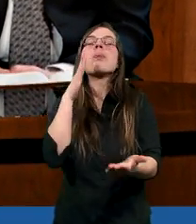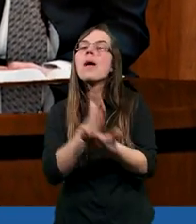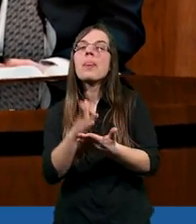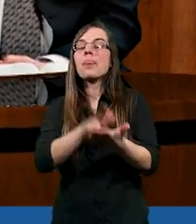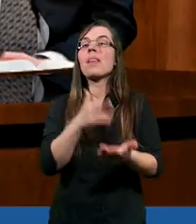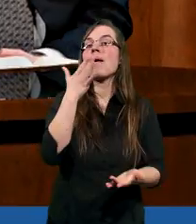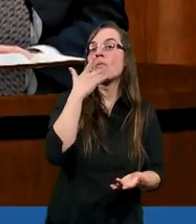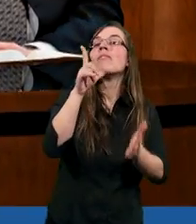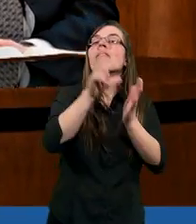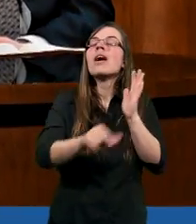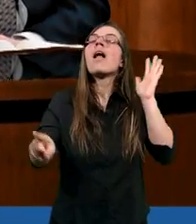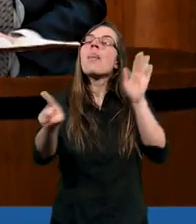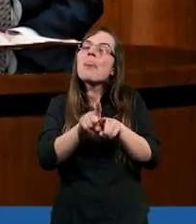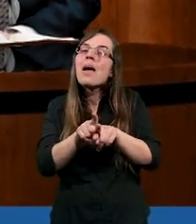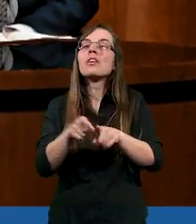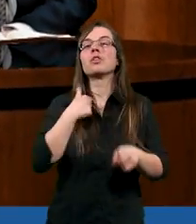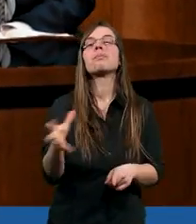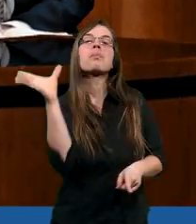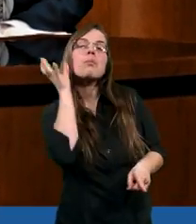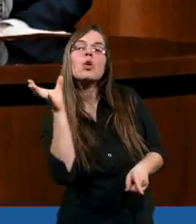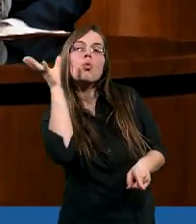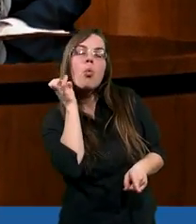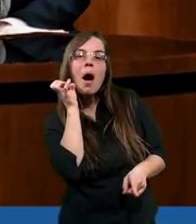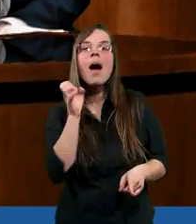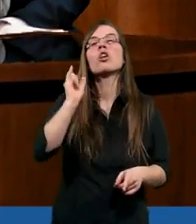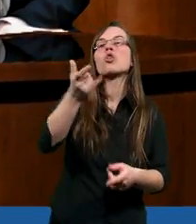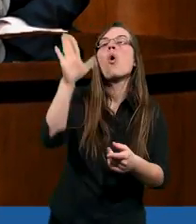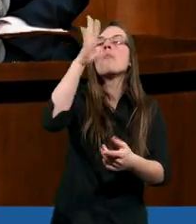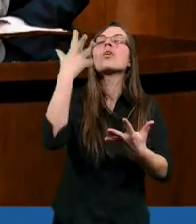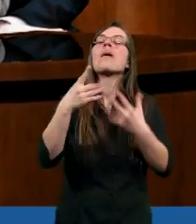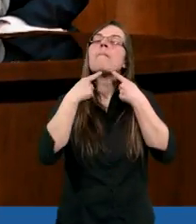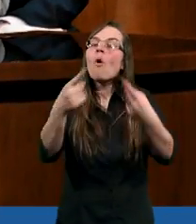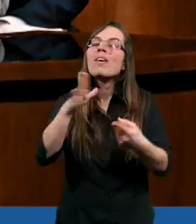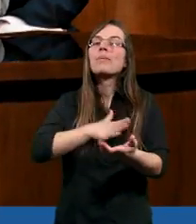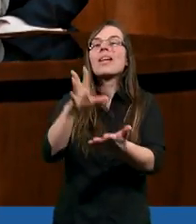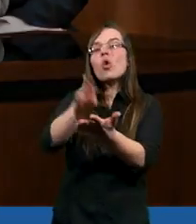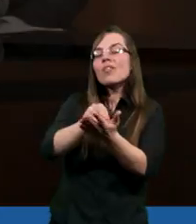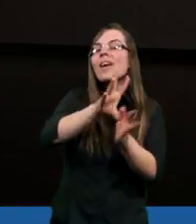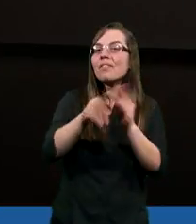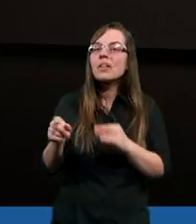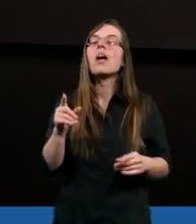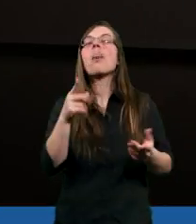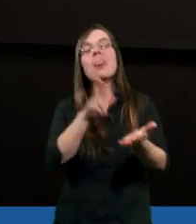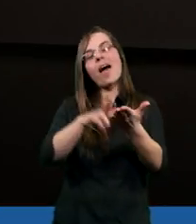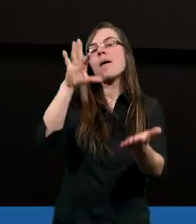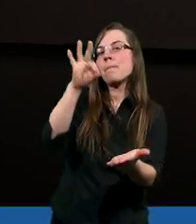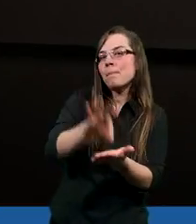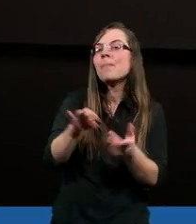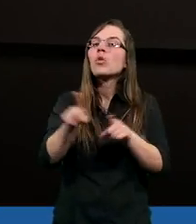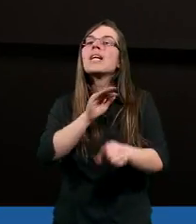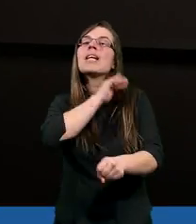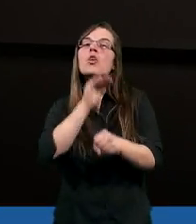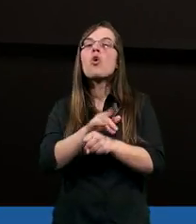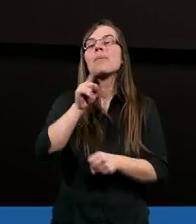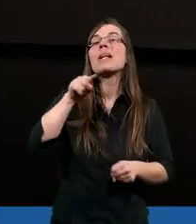ale również na słuchanie tego, co Bóg przez Słowo Boże albo przez doświadczenia chce nam powiedzieć. Poza tym na pewno zgodzimy